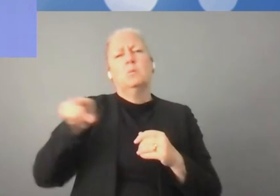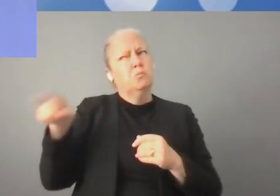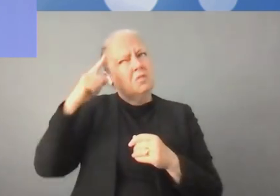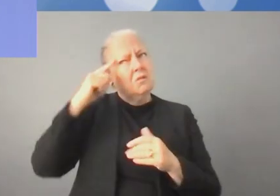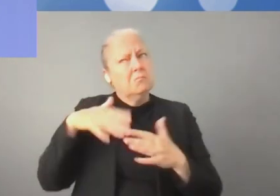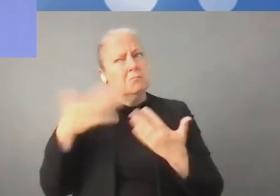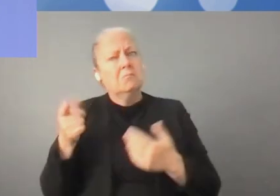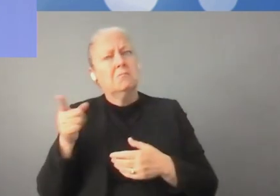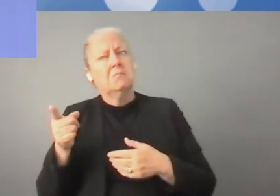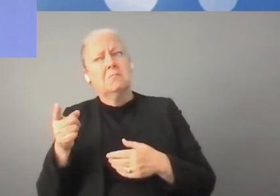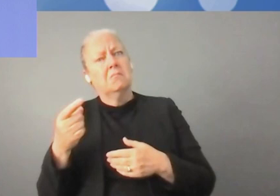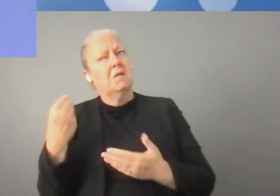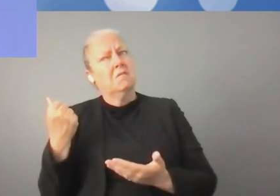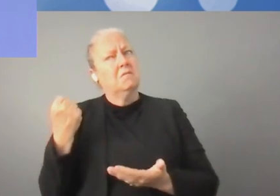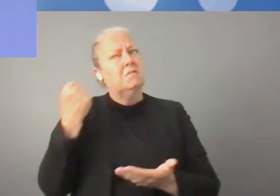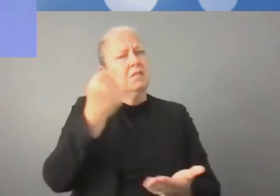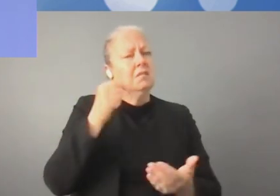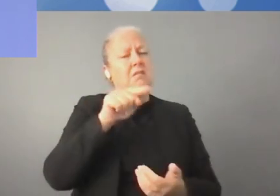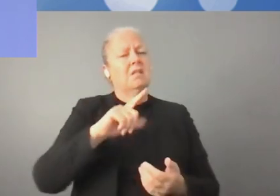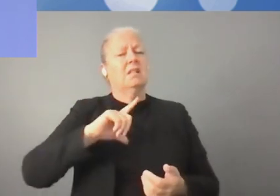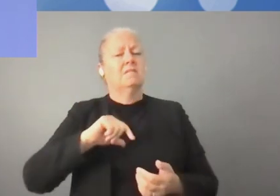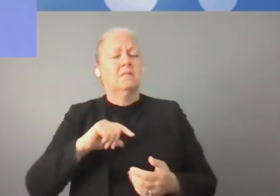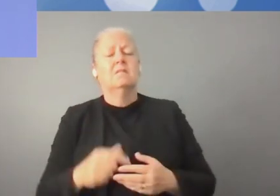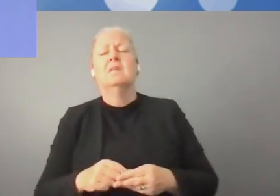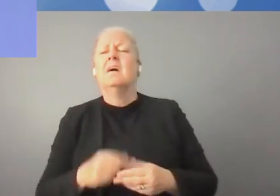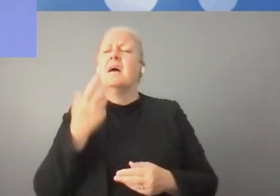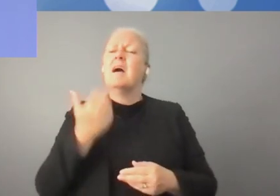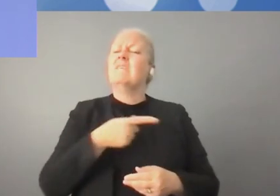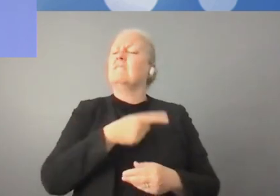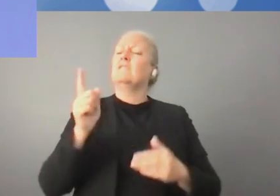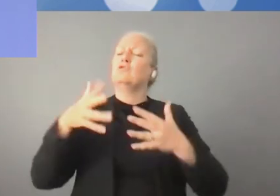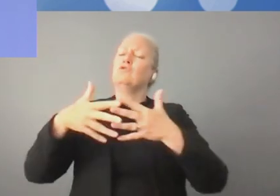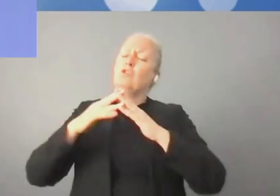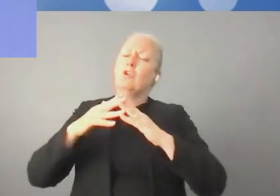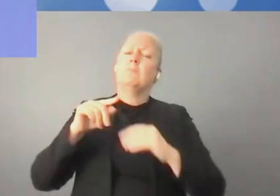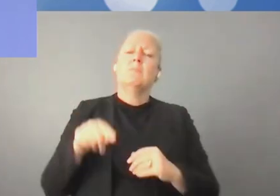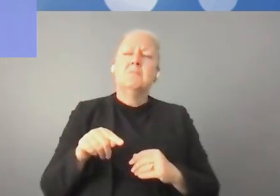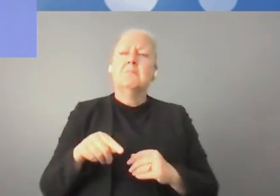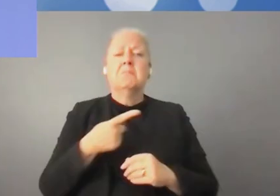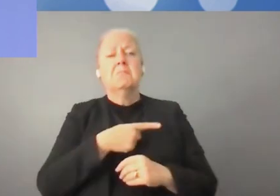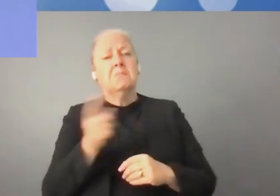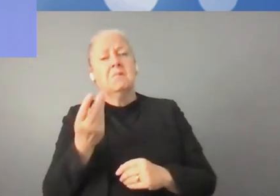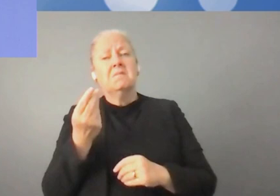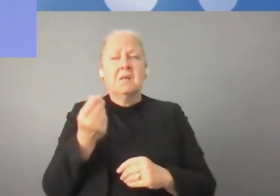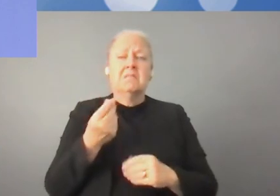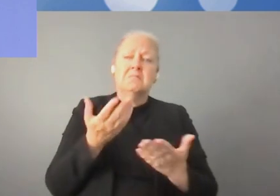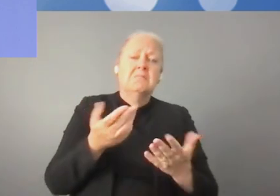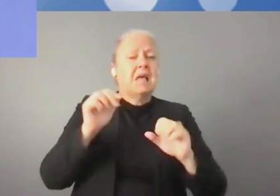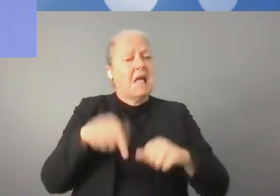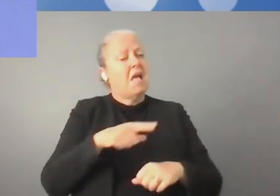il faut que je sois entièrement honnête et vous dire qu'en me préparant à cet